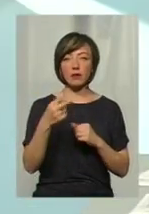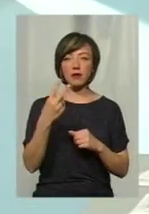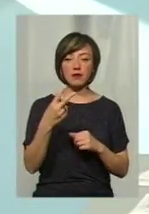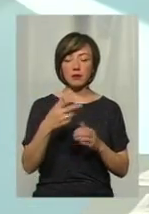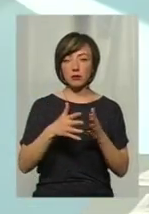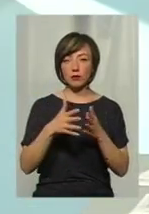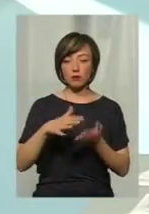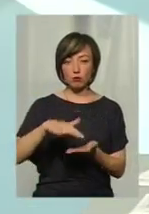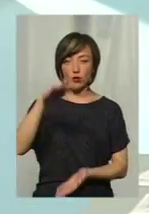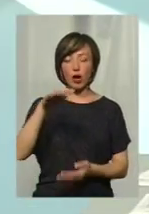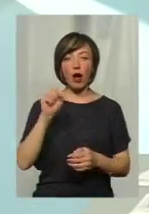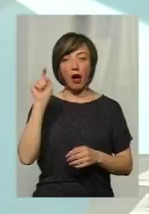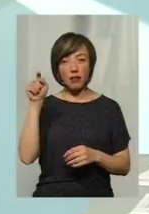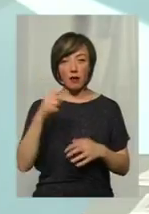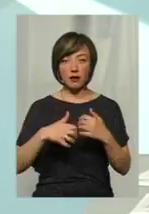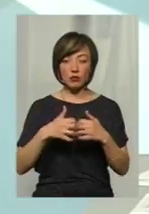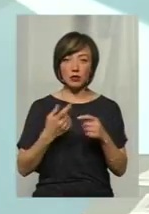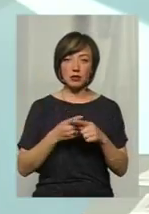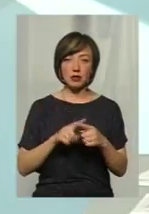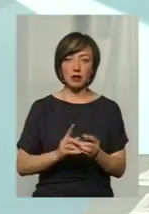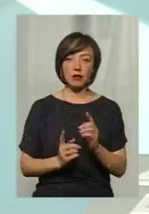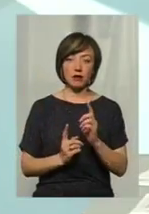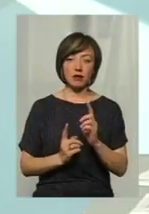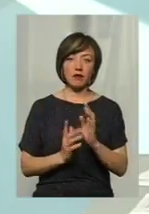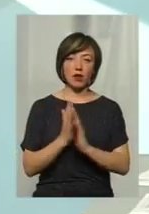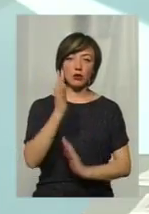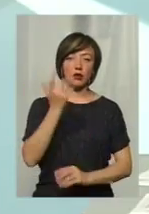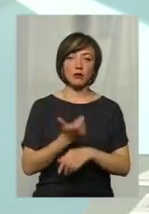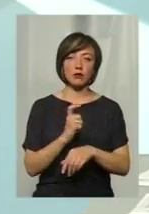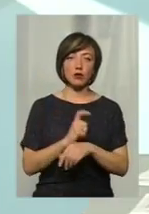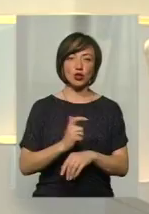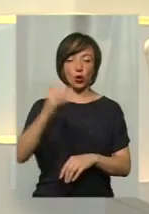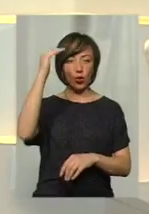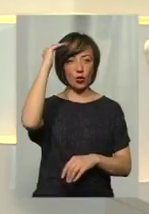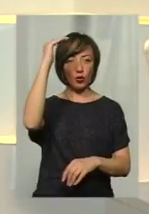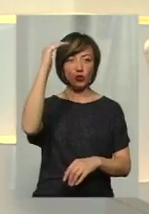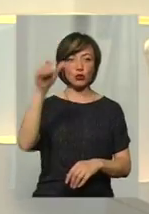більший. А там даний бур'ян виростає більше росту людини.